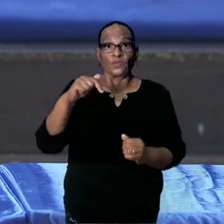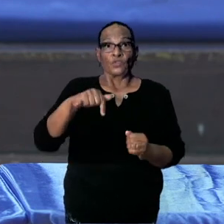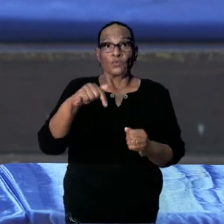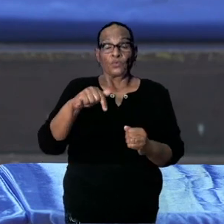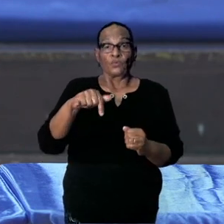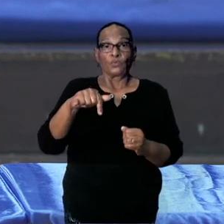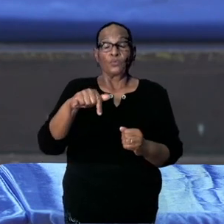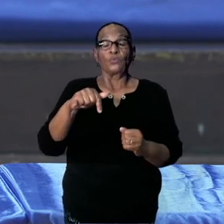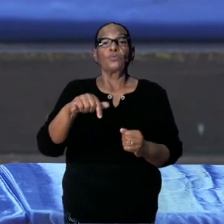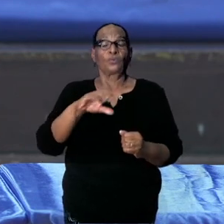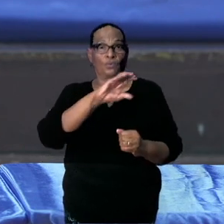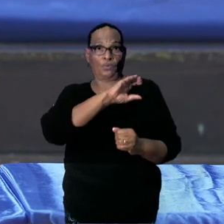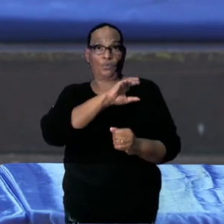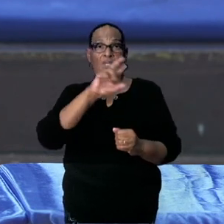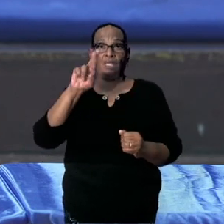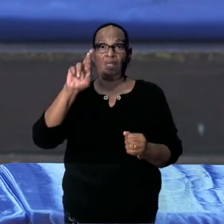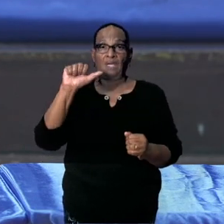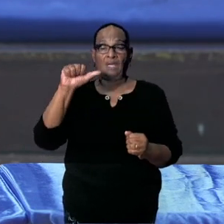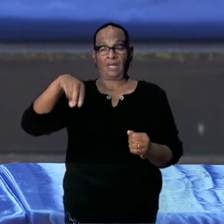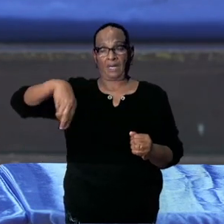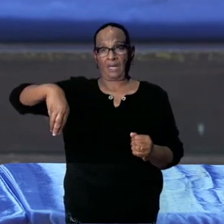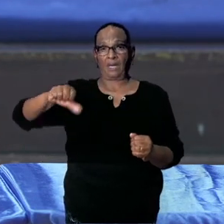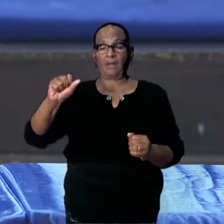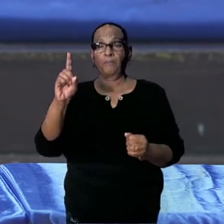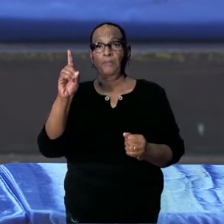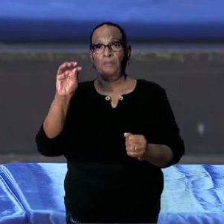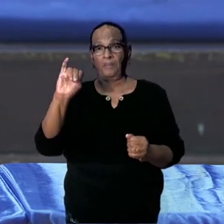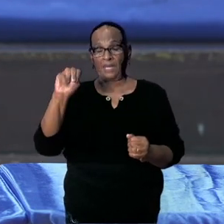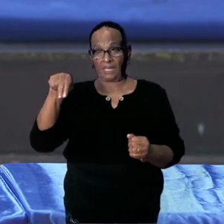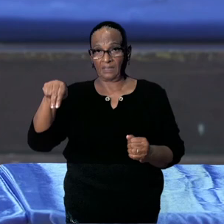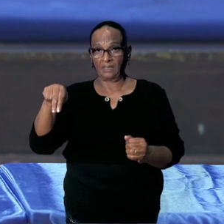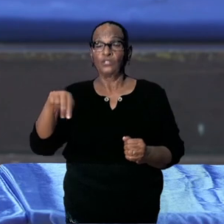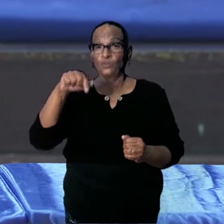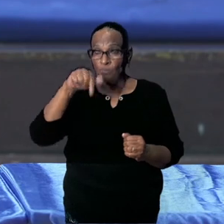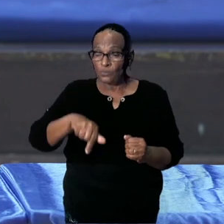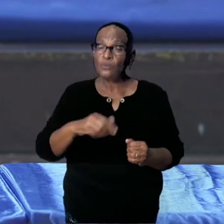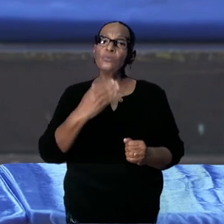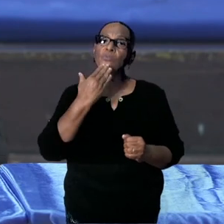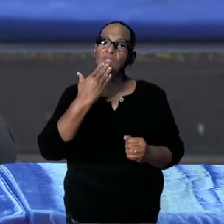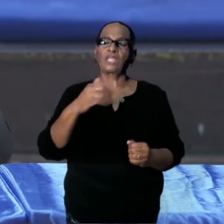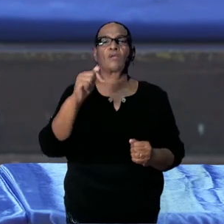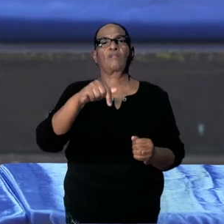collega Ramadien, wil ik me aanbevoelen voor vragen. Dank u wel voor dit moment.